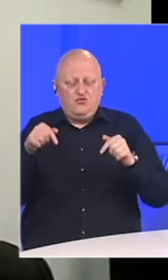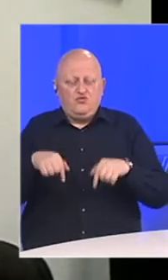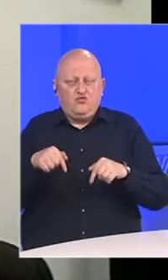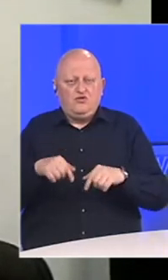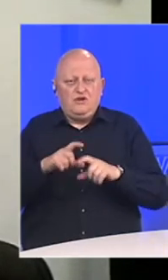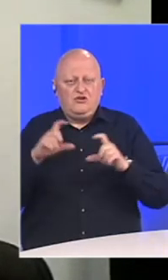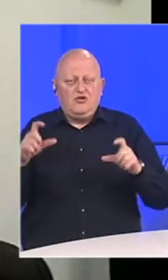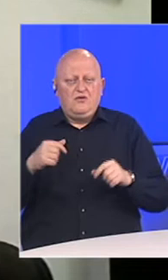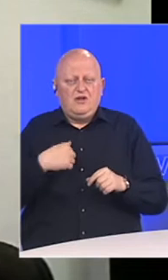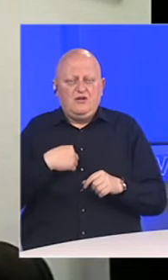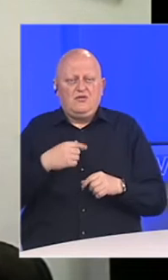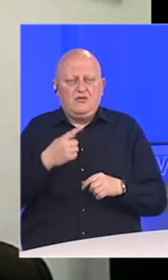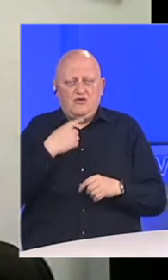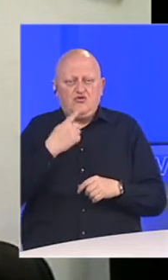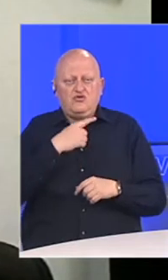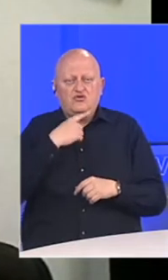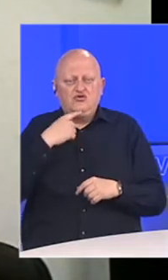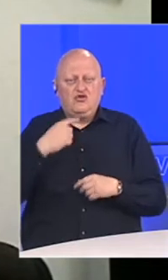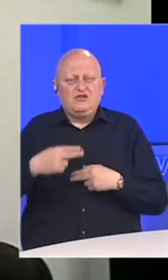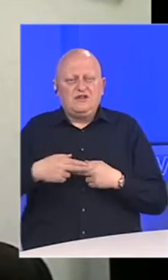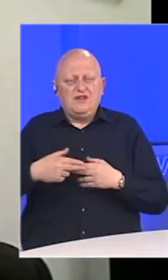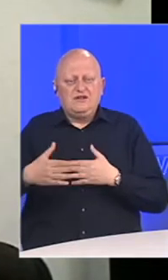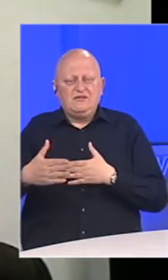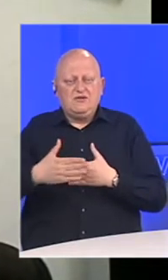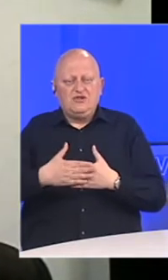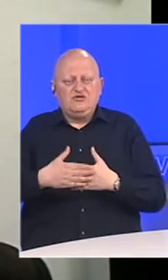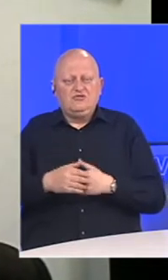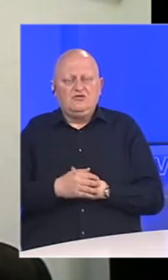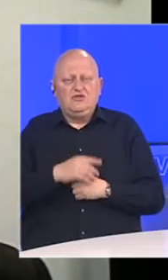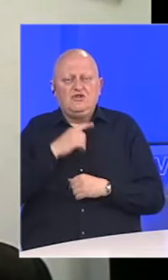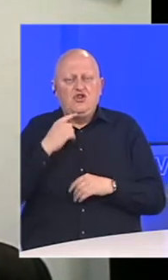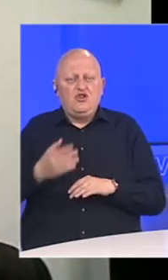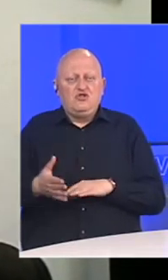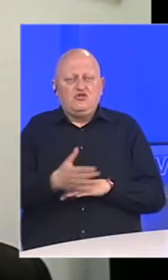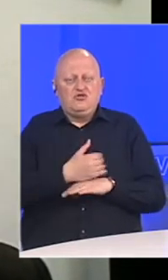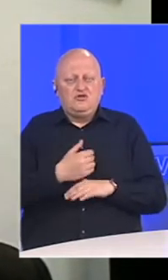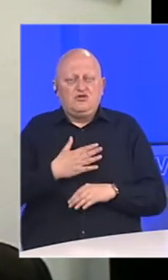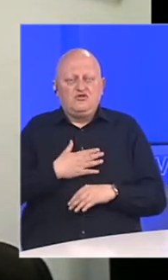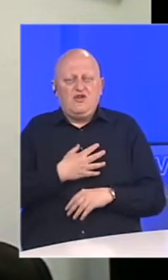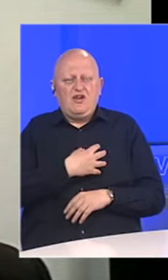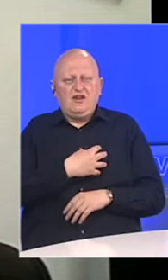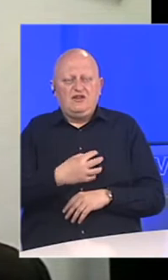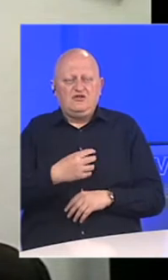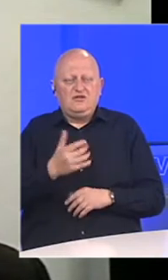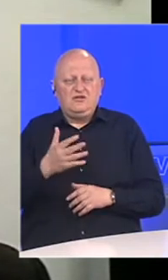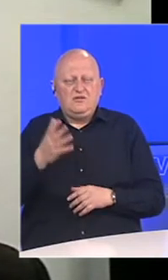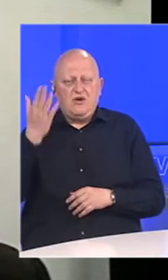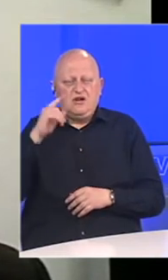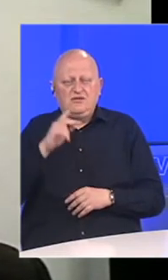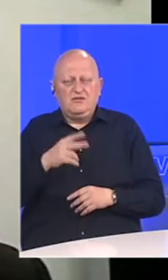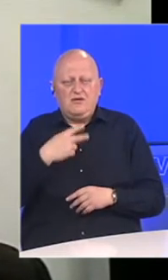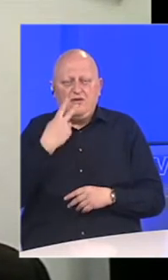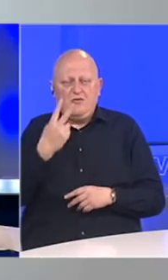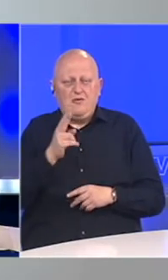i mogu reći da nas je to dosta izbližilo i dosta smo koristili vlastite resurse možda na koje ranije nismo